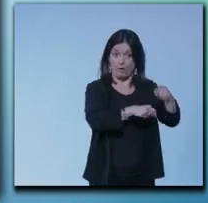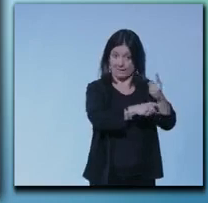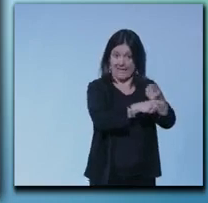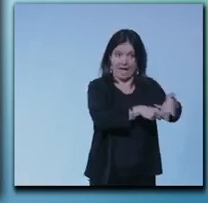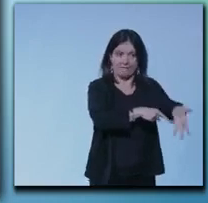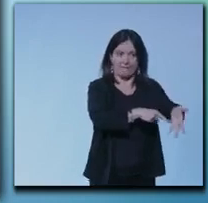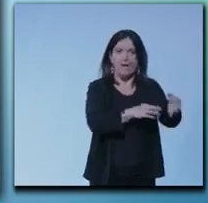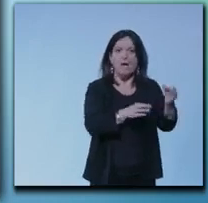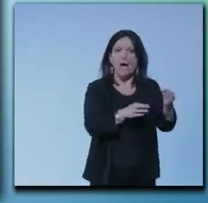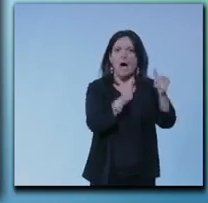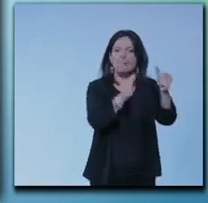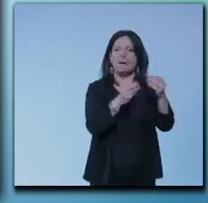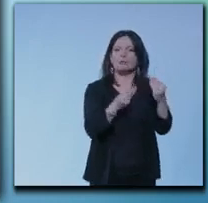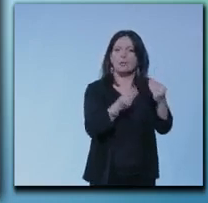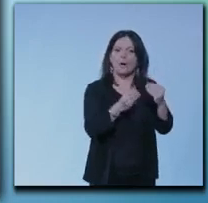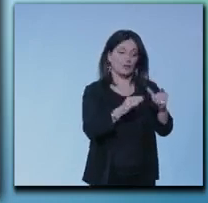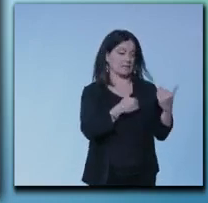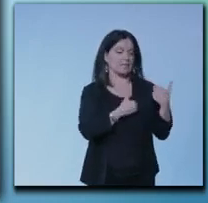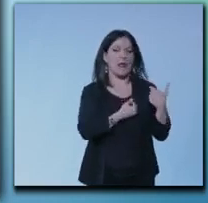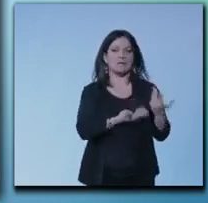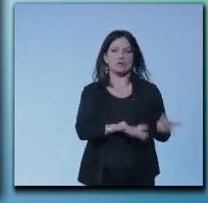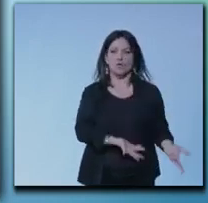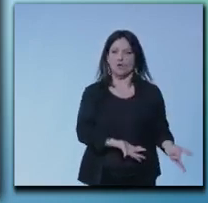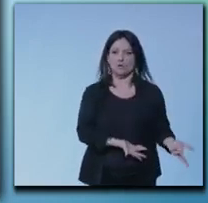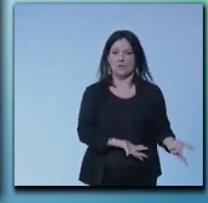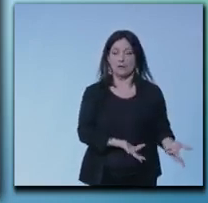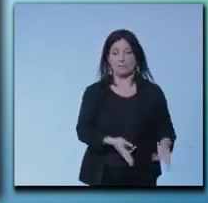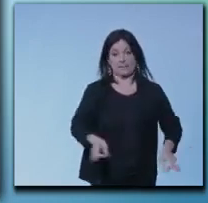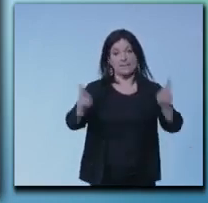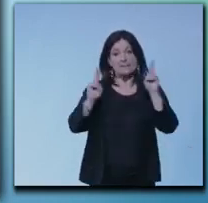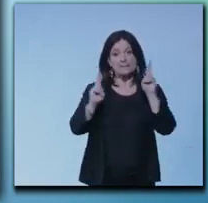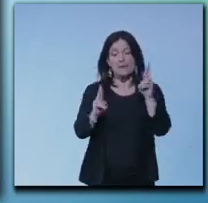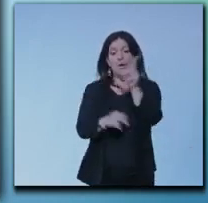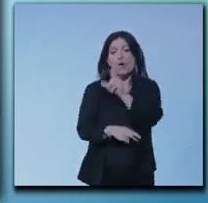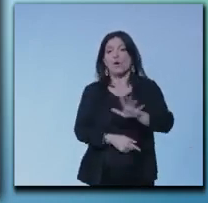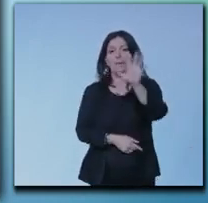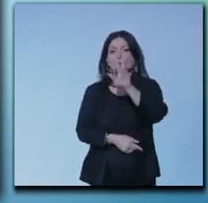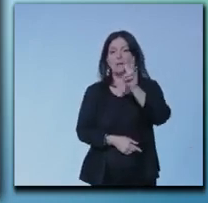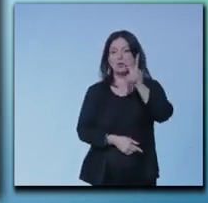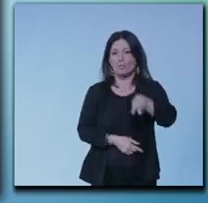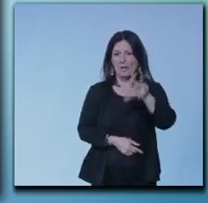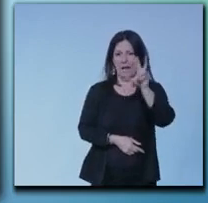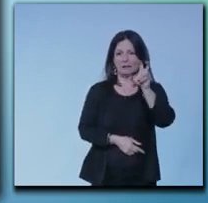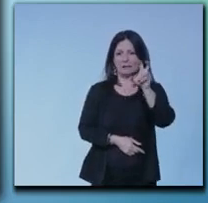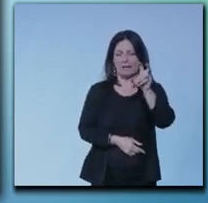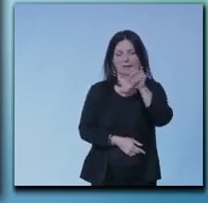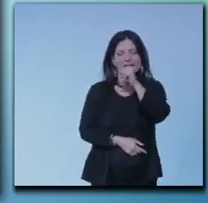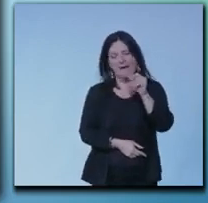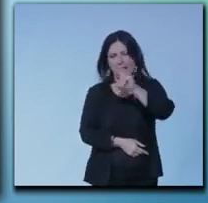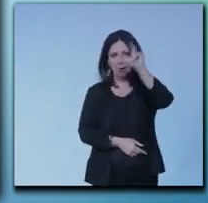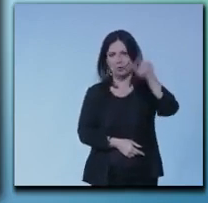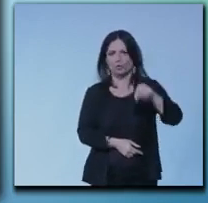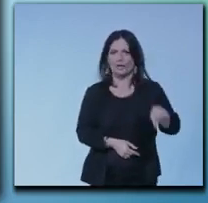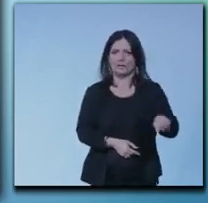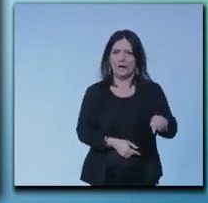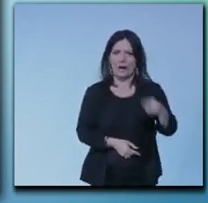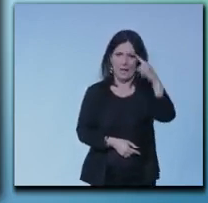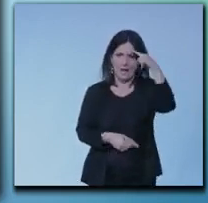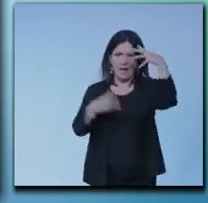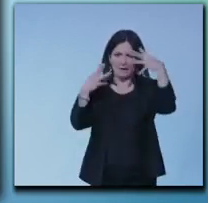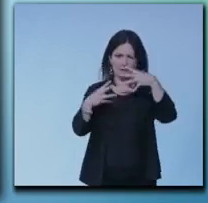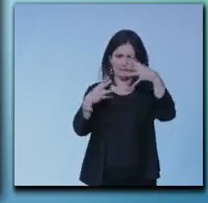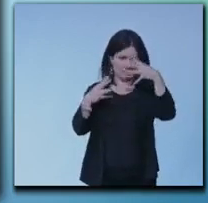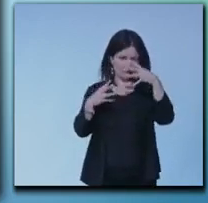spero che Lombardia 2030 sia un auspicio per tutta Italia, riflessione, visto che andrò a Bruxelles settimana